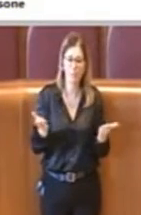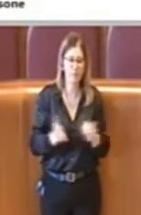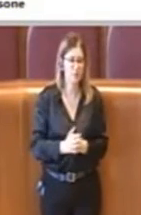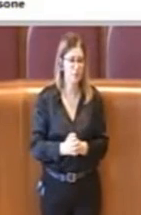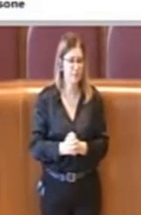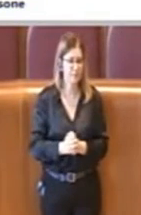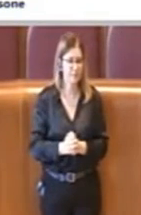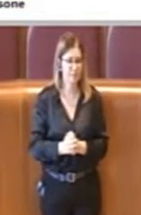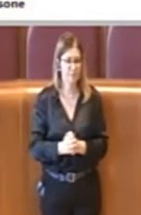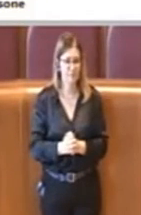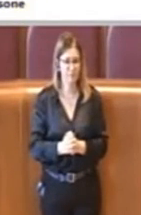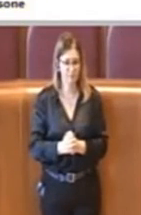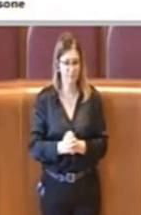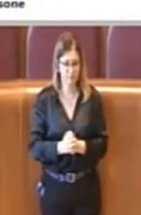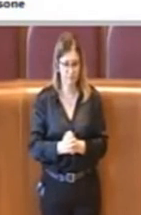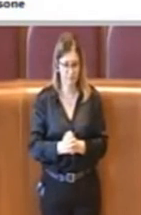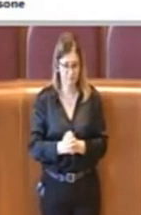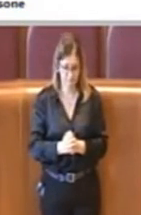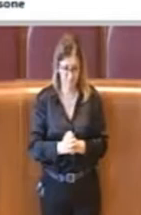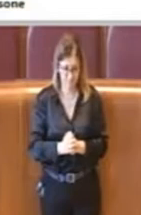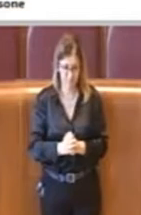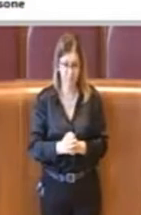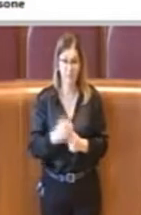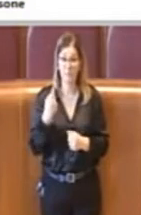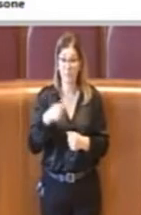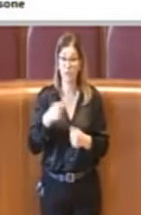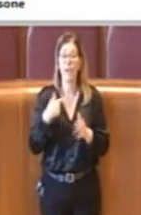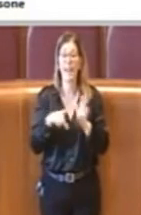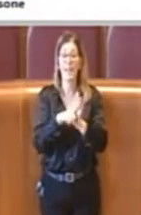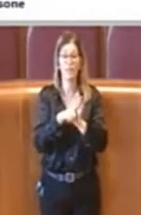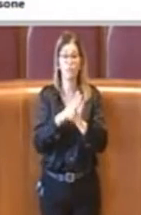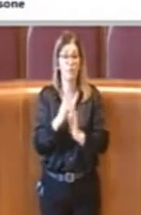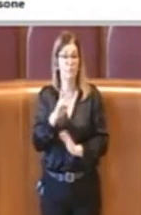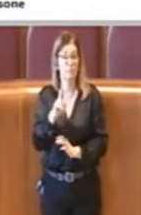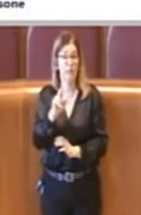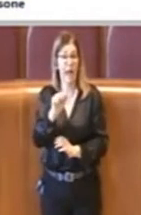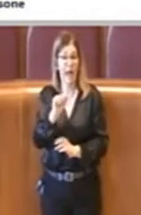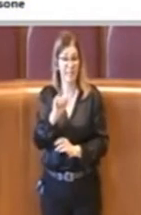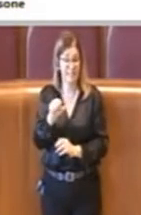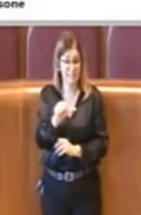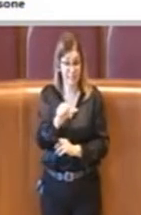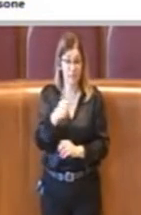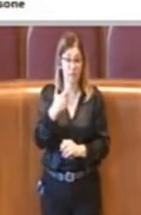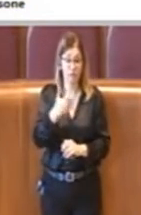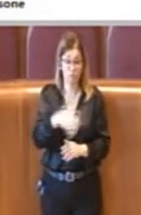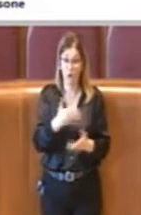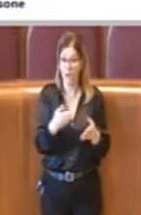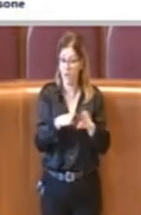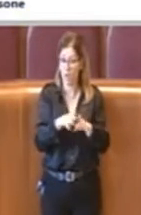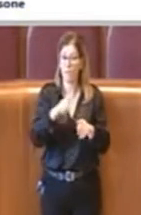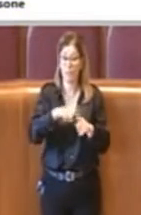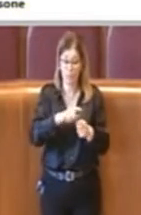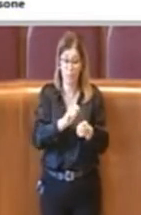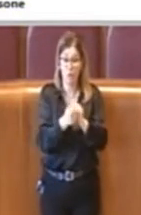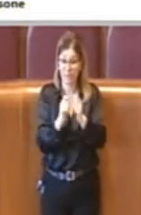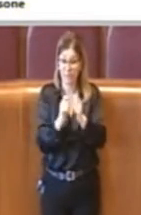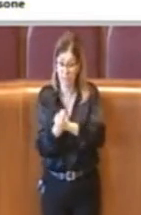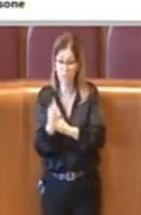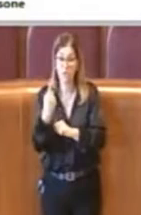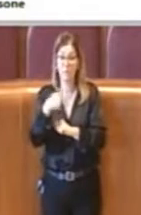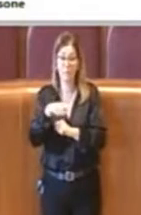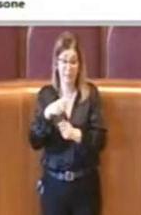chiuso al più presto il ciclo della legge ebraia e successive modificazioni visto con il FUS in deroga dei criteri